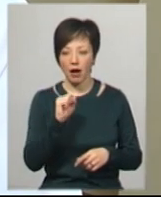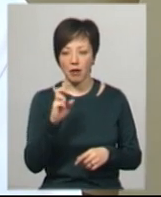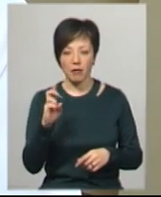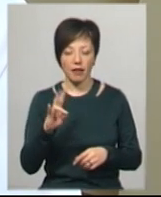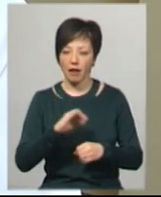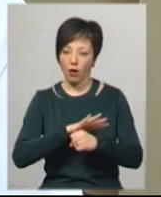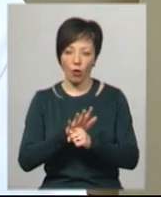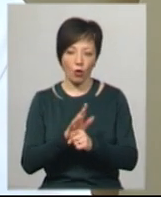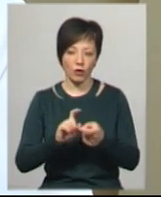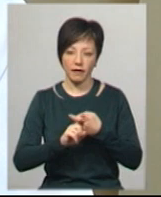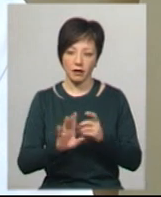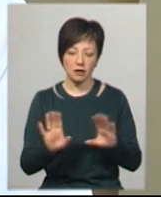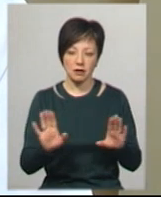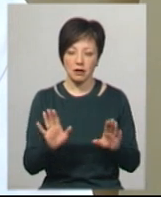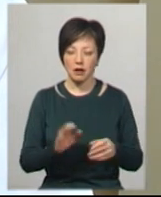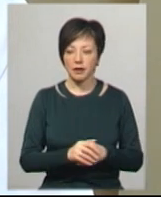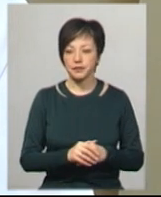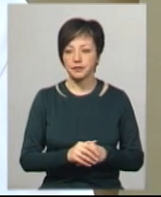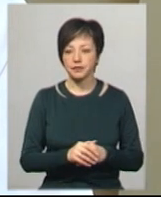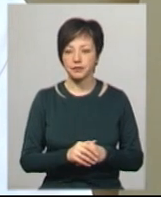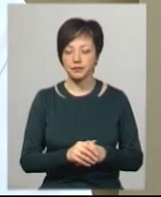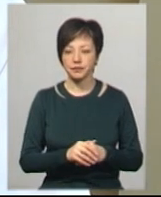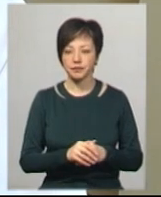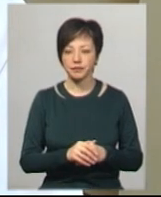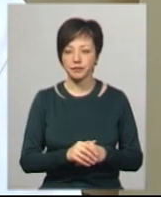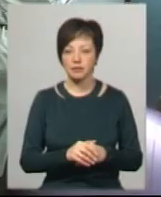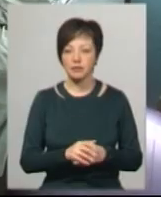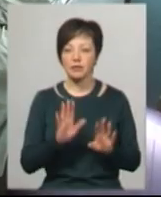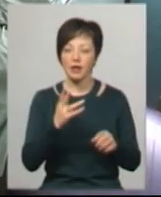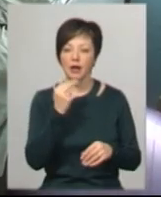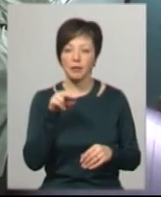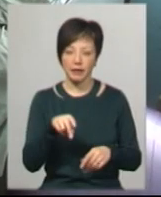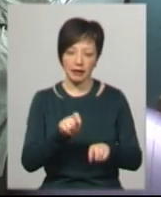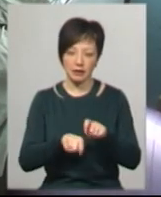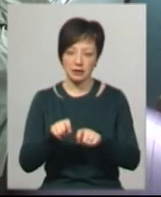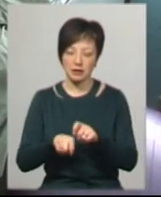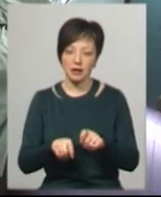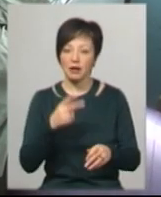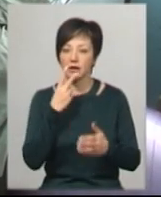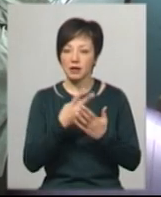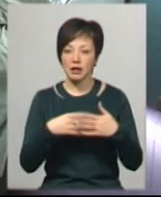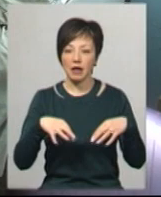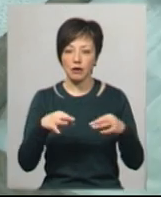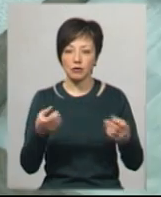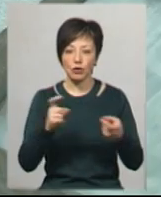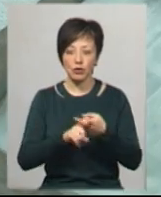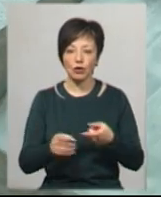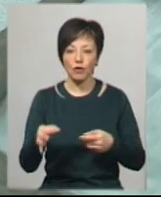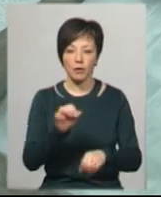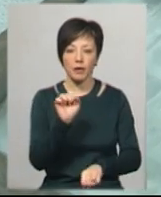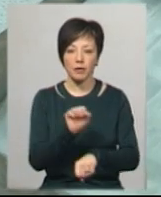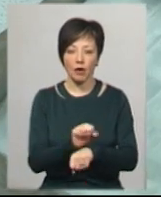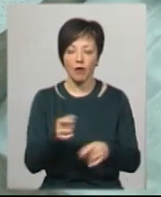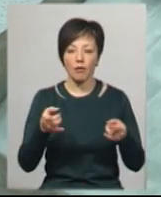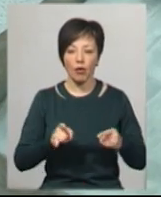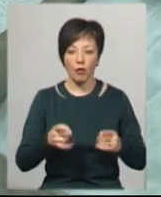коронавірус. Тобто ми виявляємо, що інший від грип, ведемо його грипозна інфекція. Незважаючи на те, що транспортне сполучення в області припинено, у